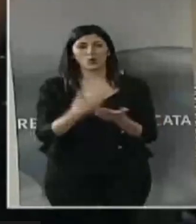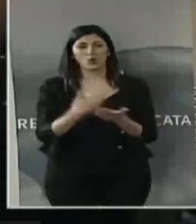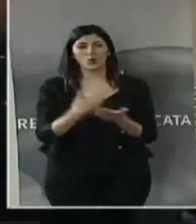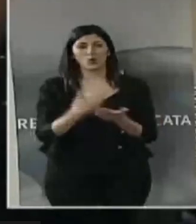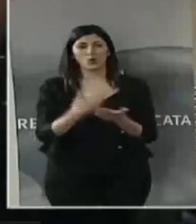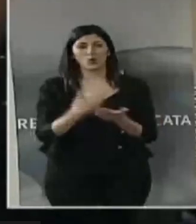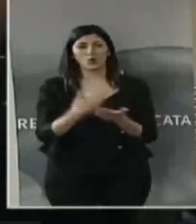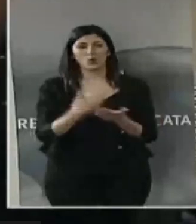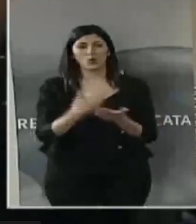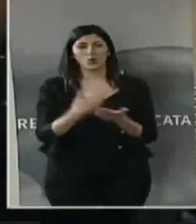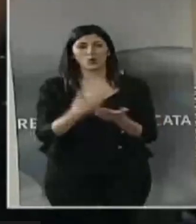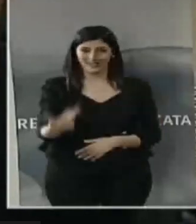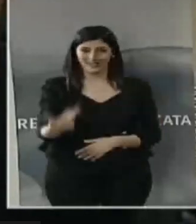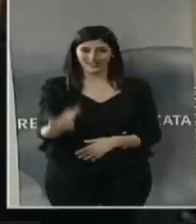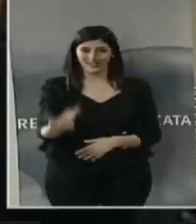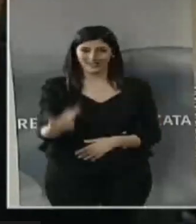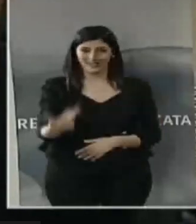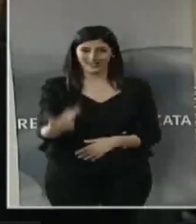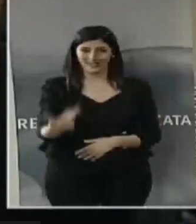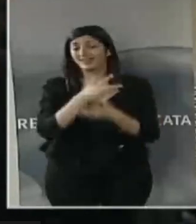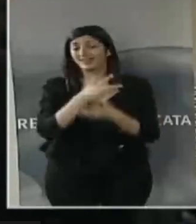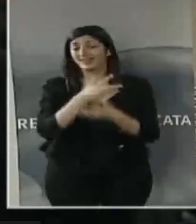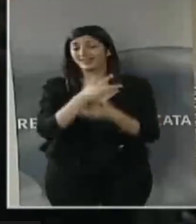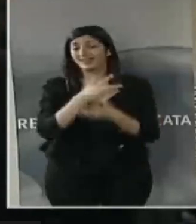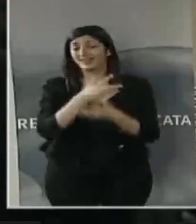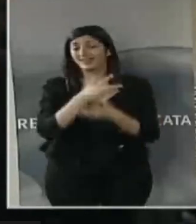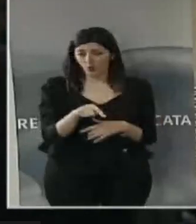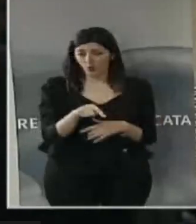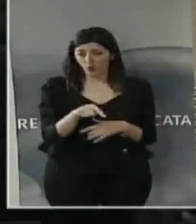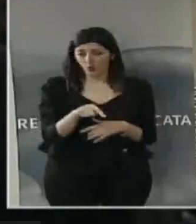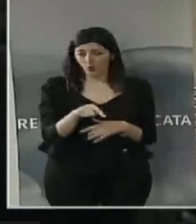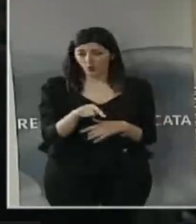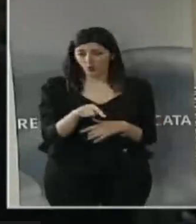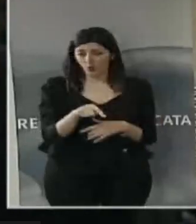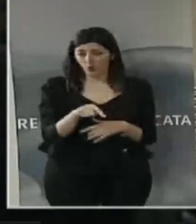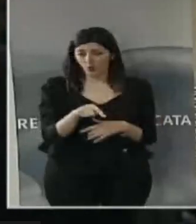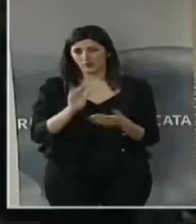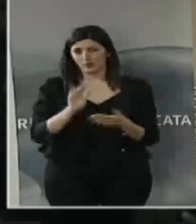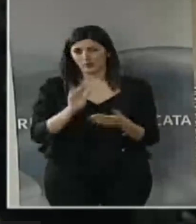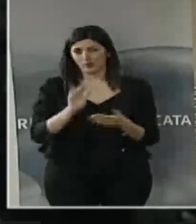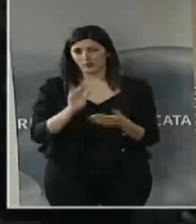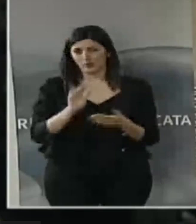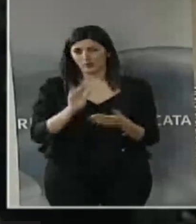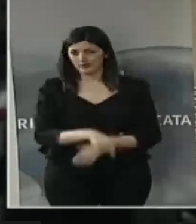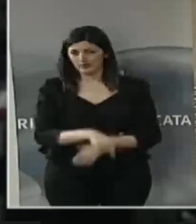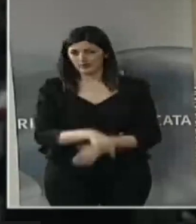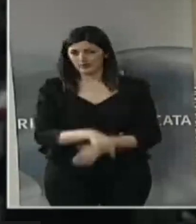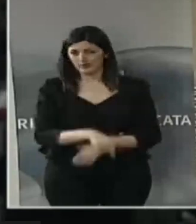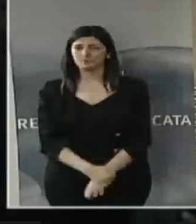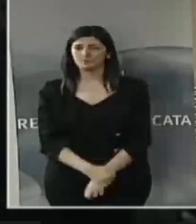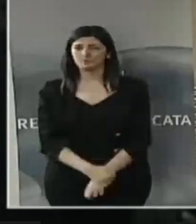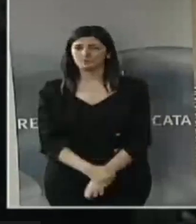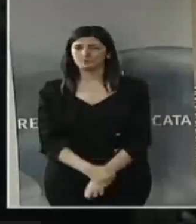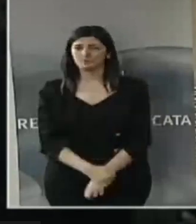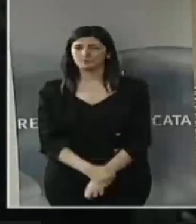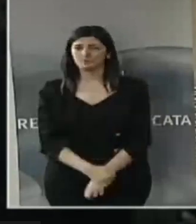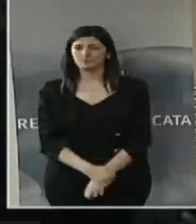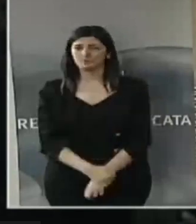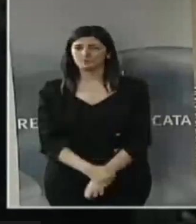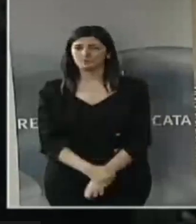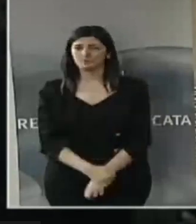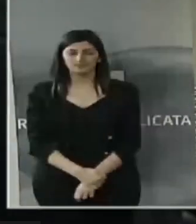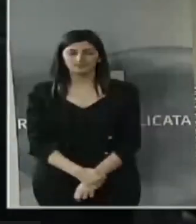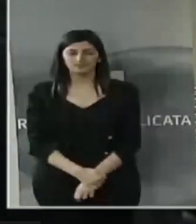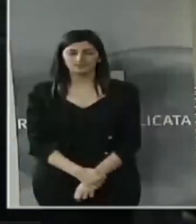chiaramente rivesta la sua importanza. Purtroppo devo